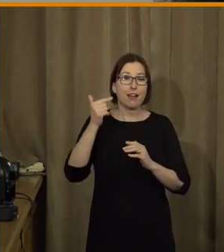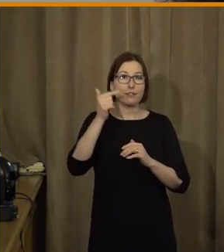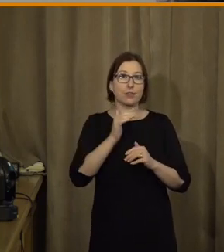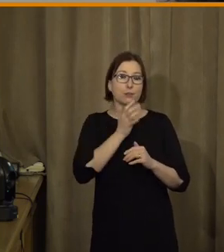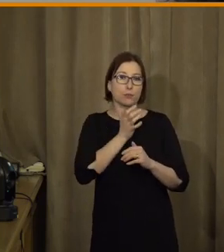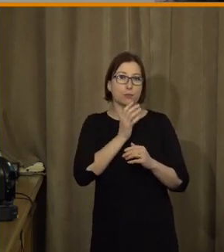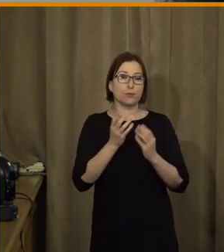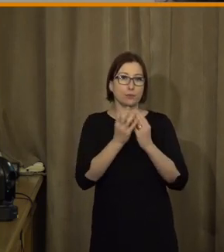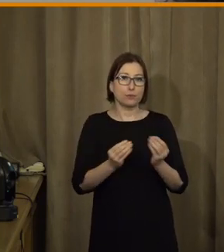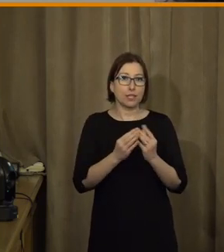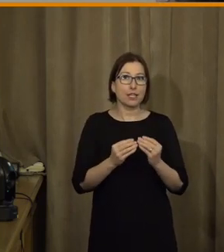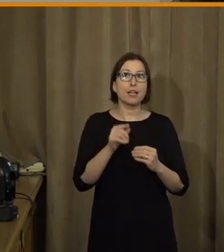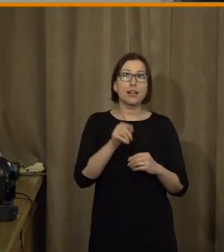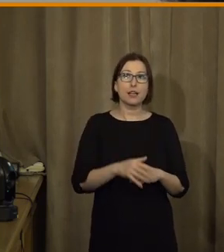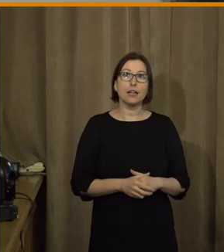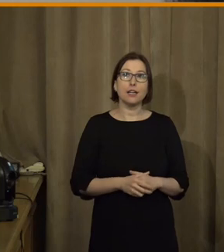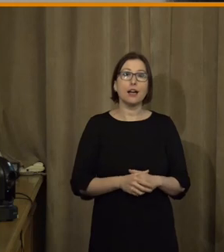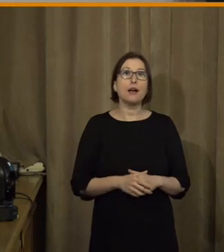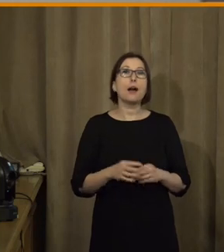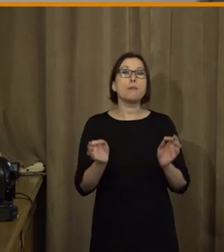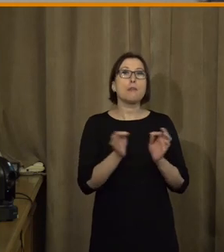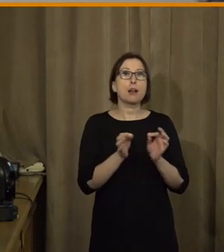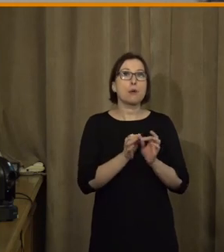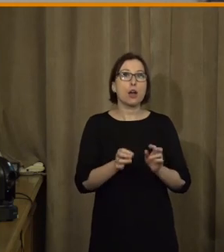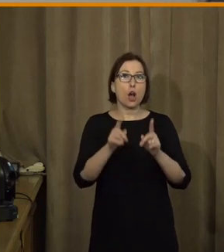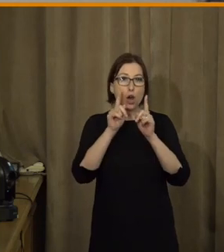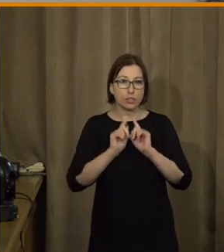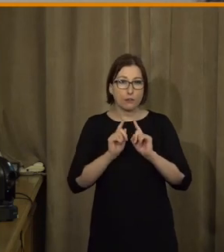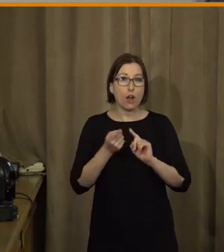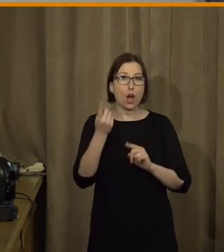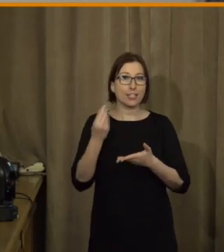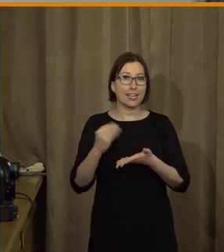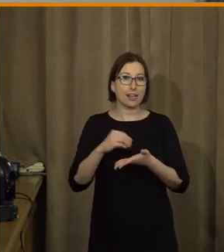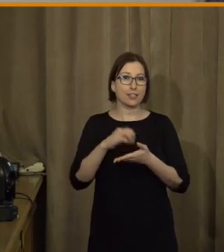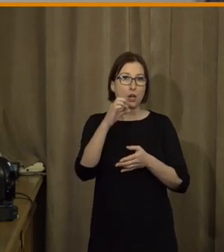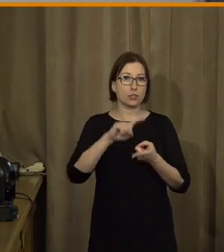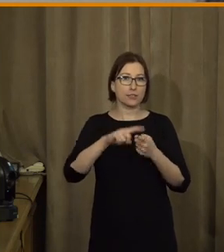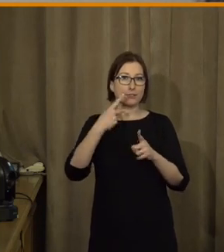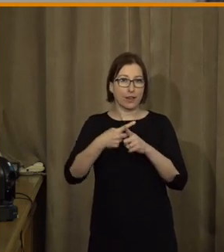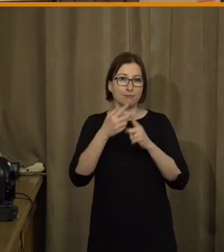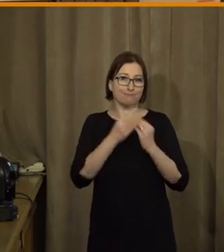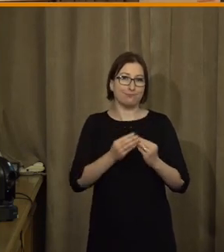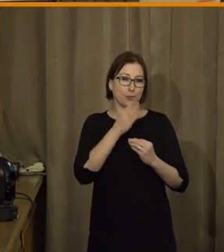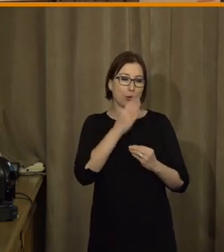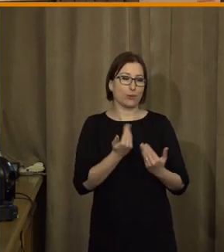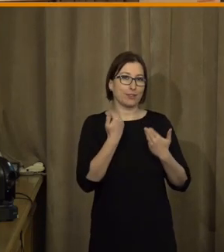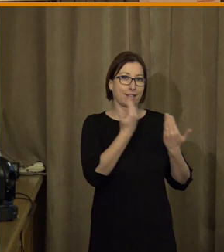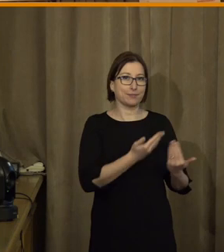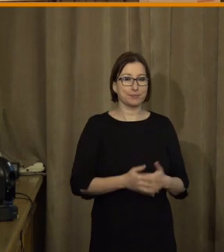panelistce Keynote, Barboře Hořavové, snadace OSF. Barboro,